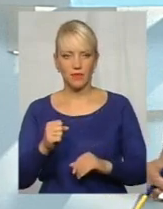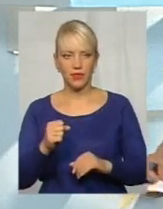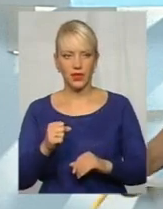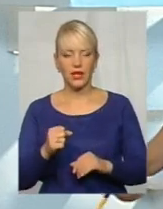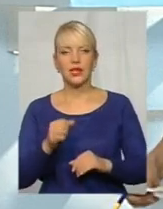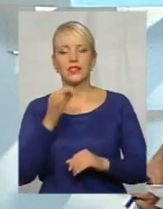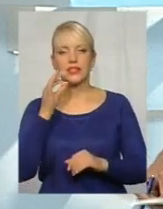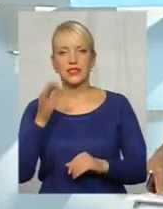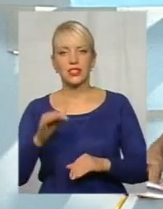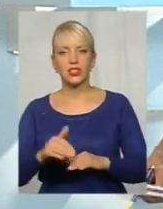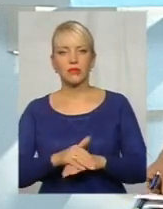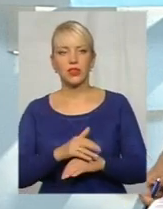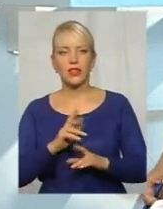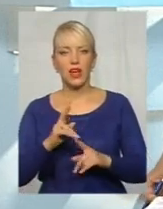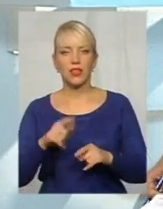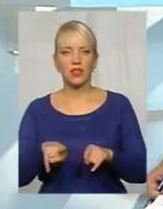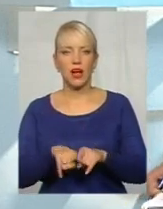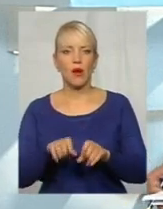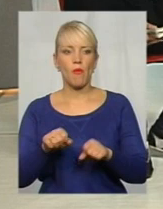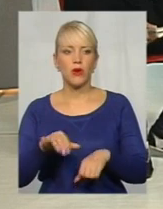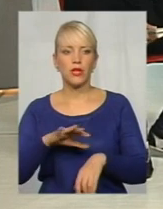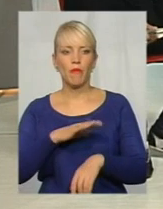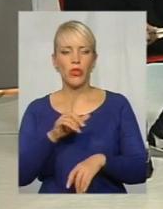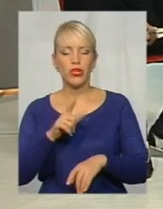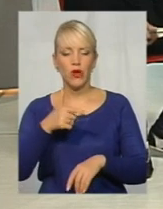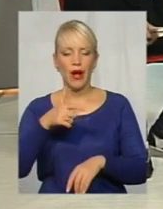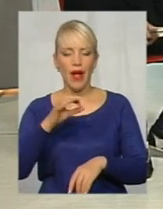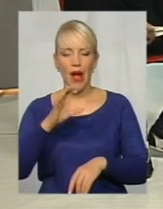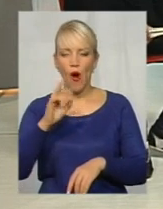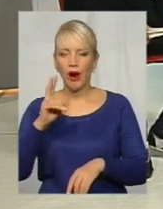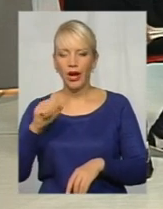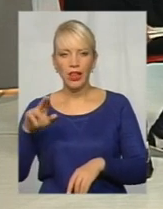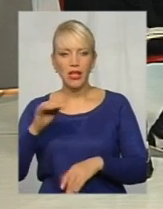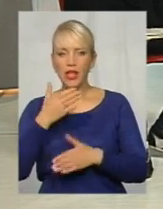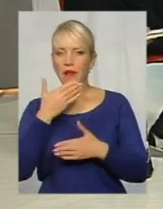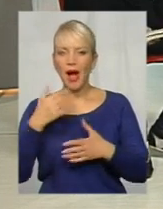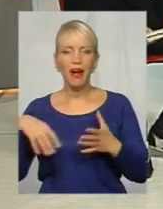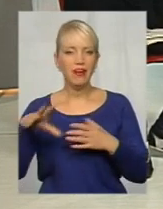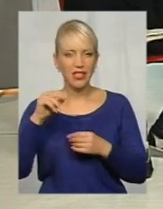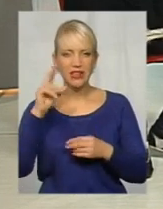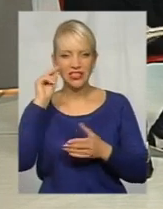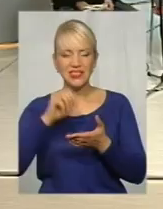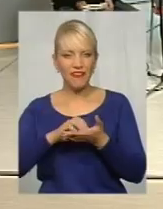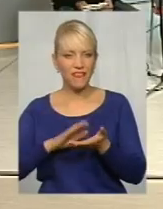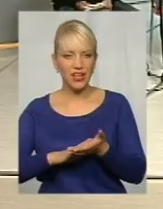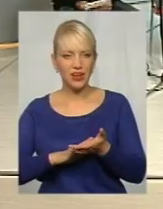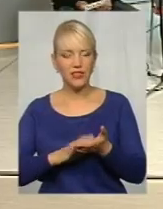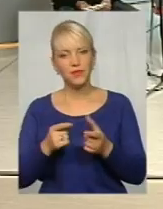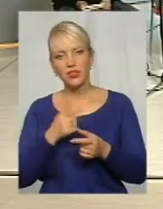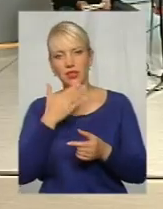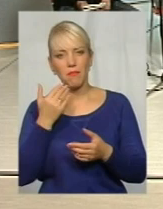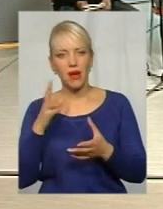Скажіть, будь ласка, а як може так бути, що геокадастр немає всіх цифр, немає даних? Чи